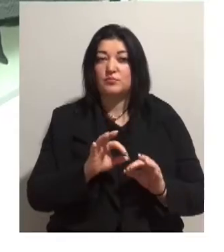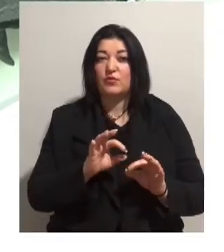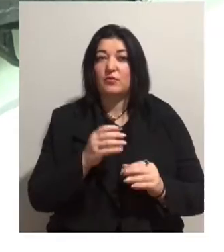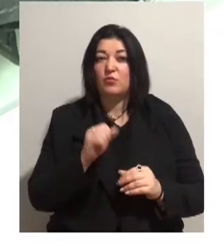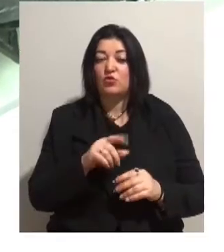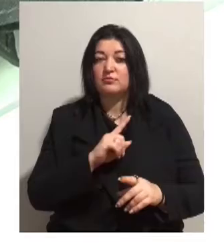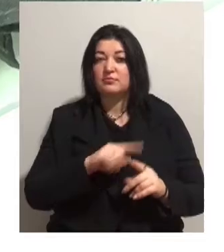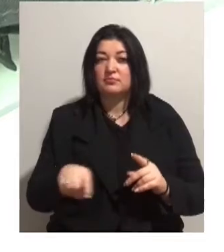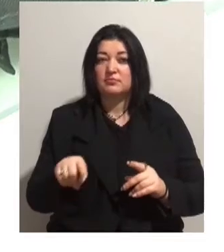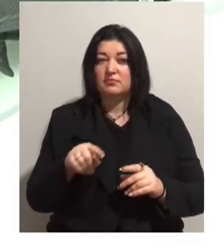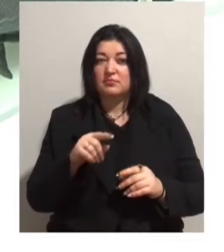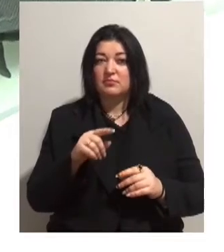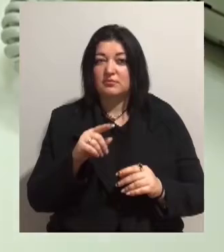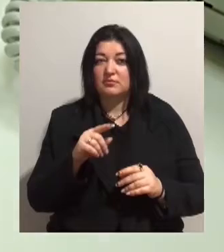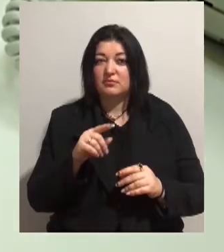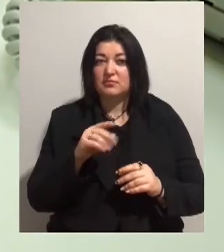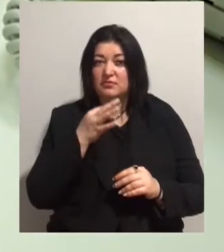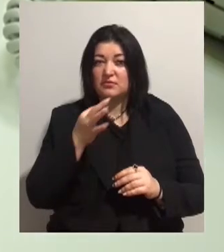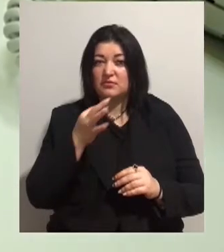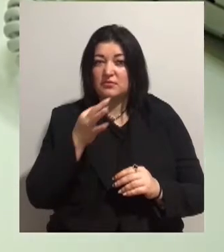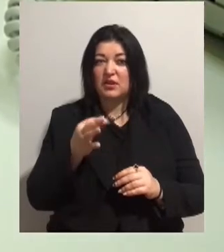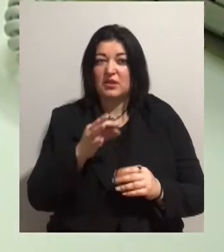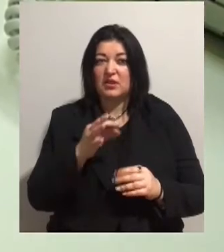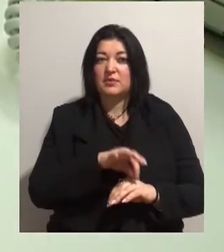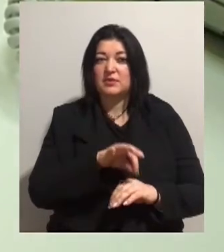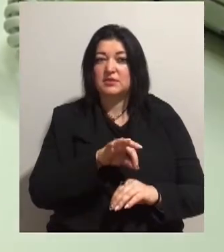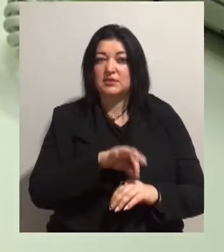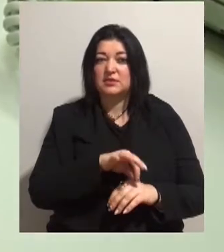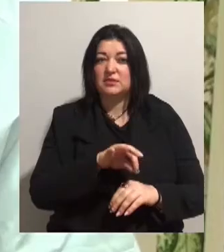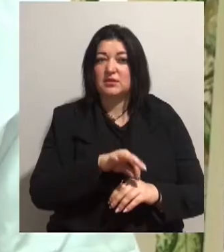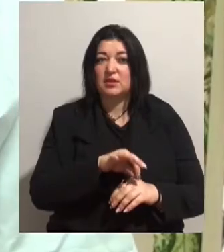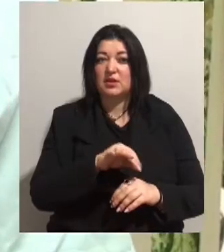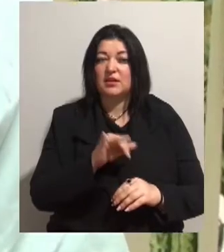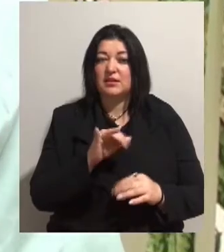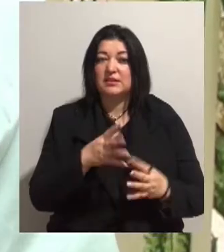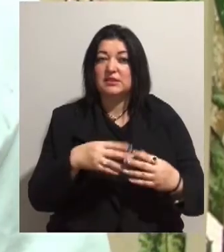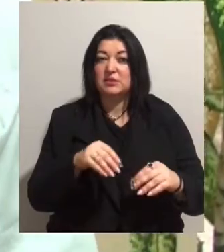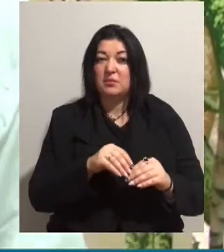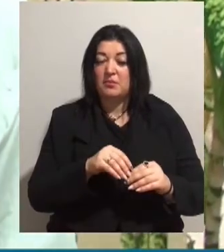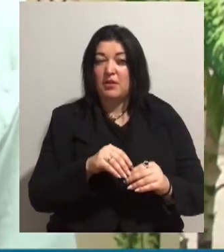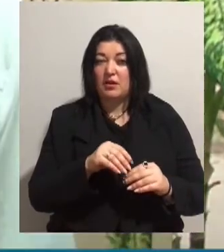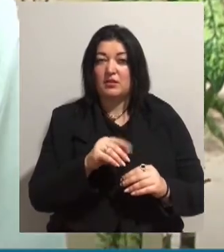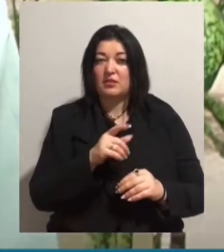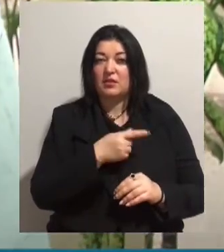діагноз пацієнтові. Подібні набори отримали всі сімейні лікарі, які працюють на базі тутешнього центру.